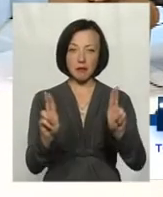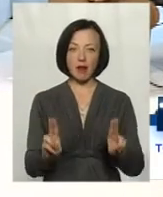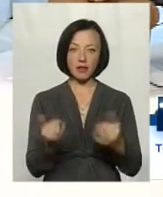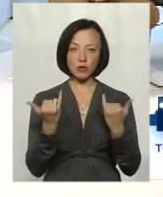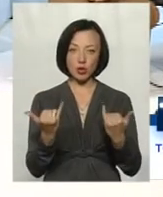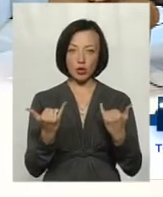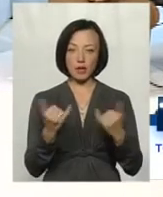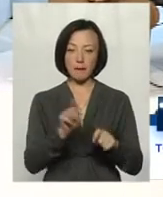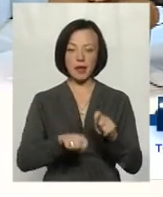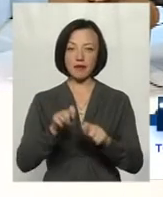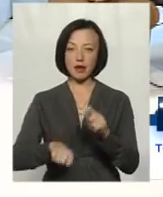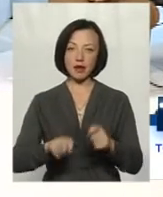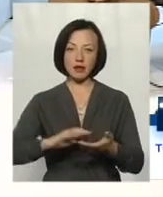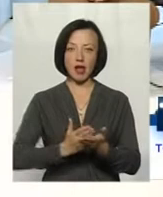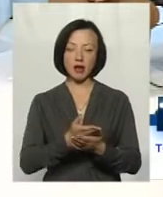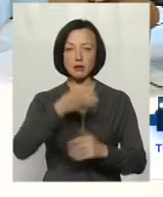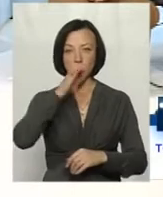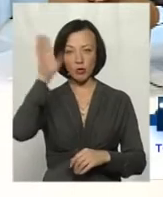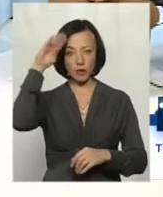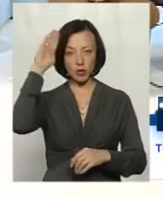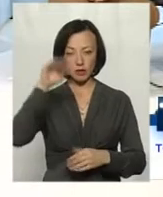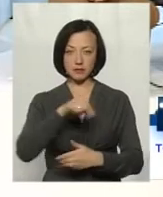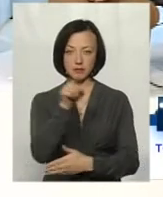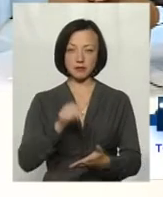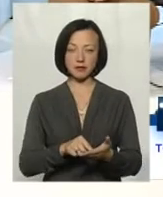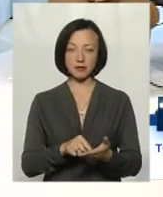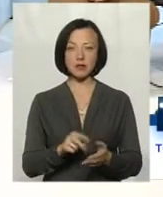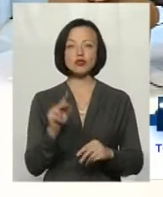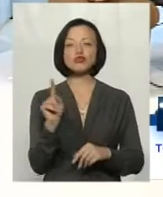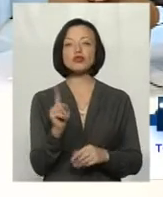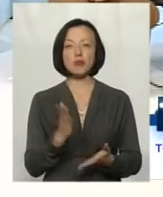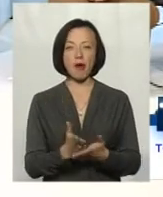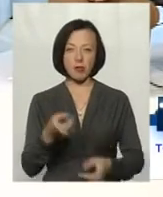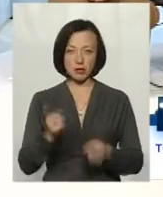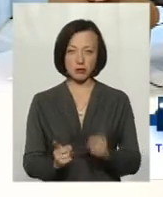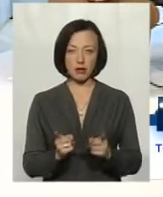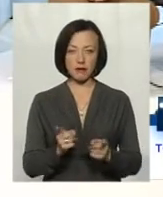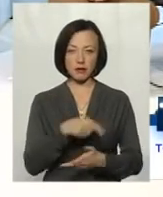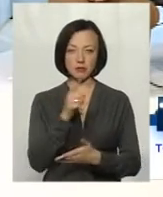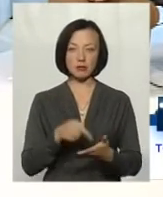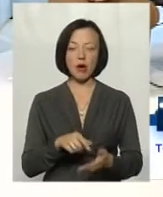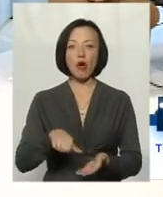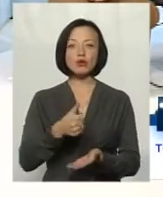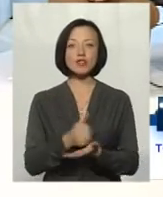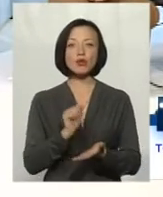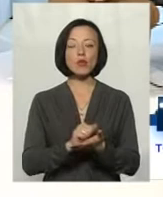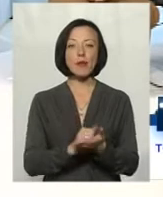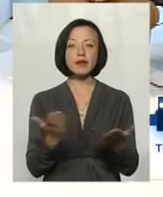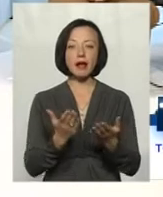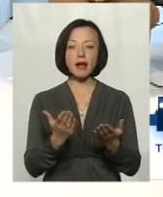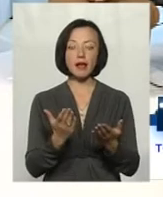сьогодні перевіряється якість утєї питної води? І що маємо насправді? Ну, основний документ, який